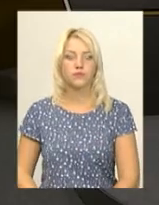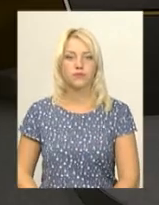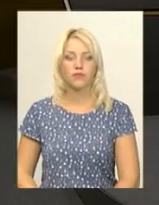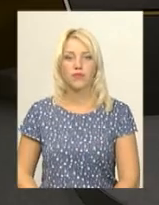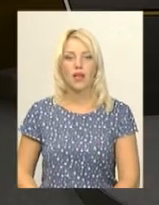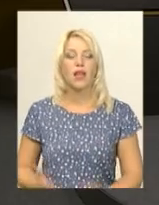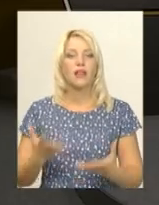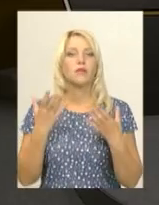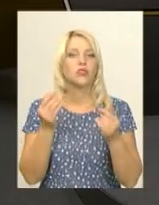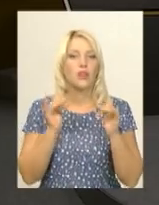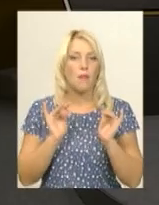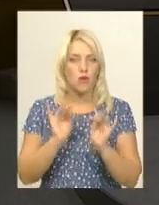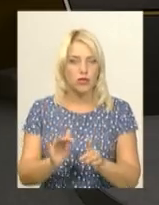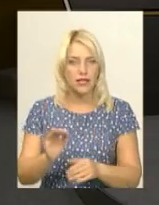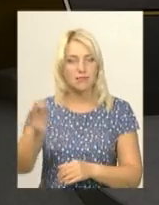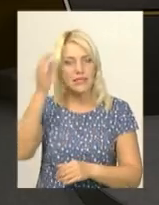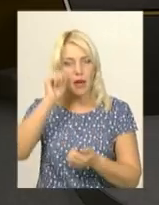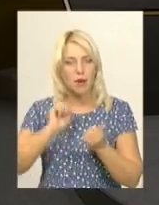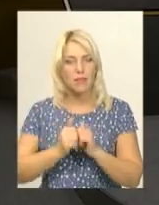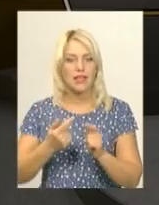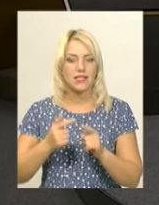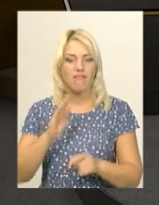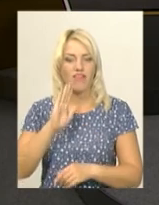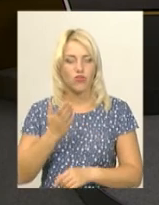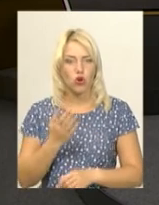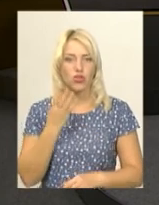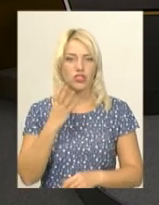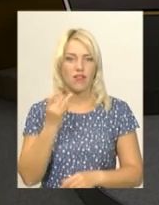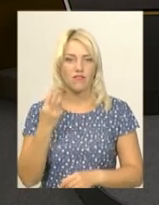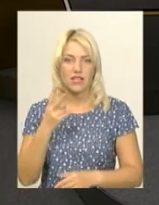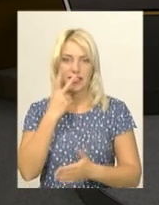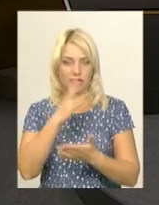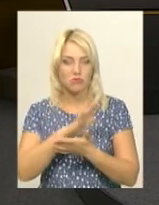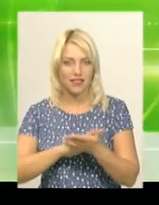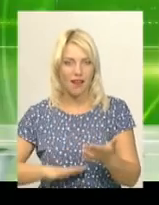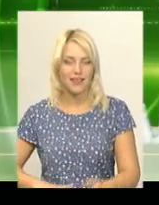Якими ще подіями запам'ятається нам вівторок, 4 вересня. Дивимося далі.